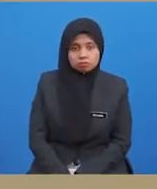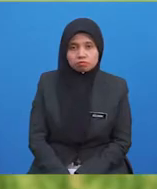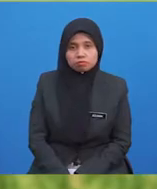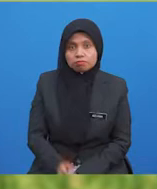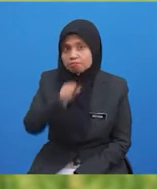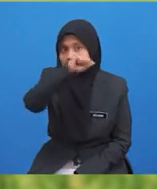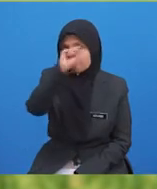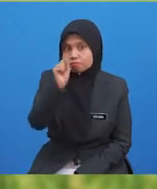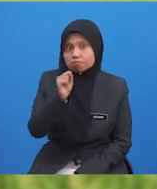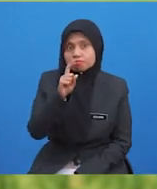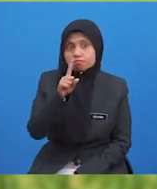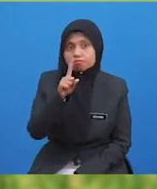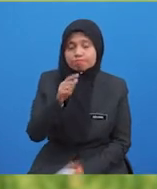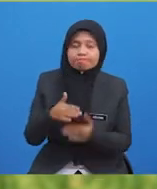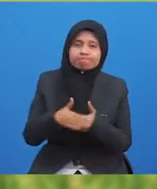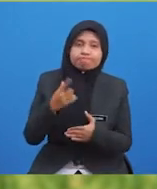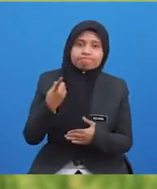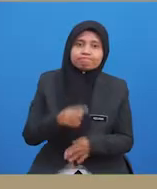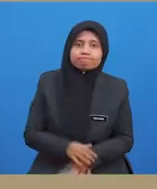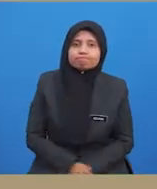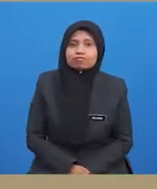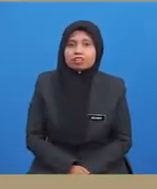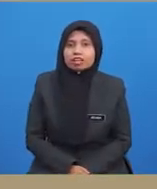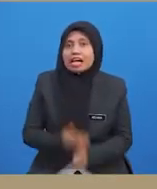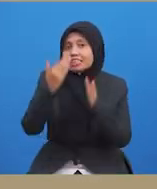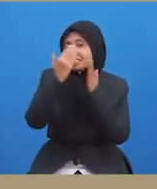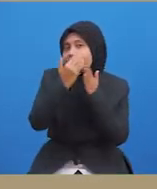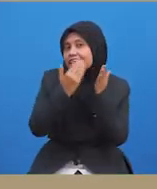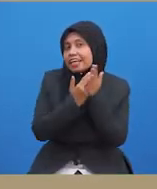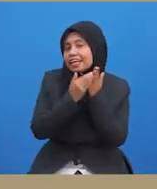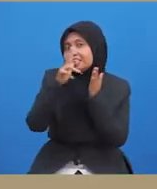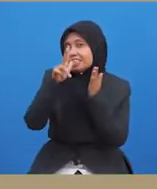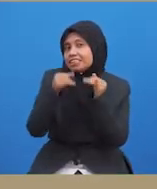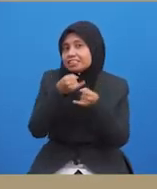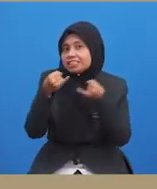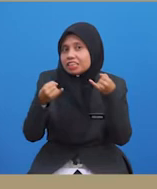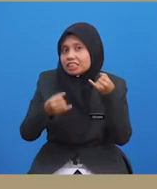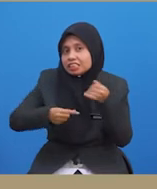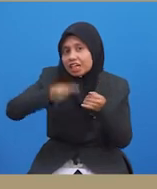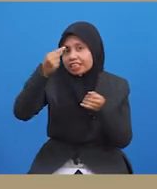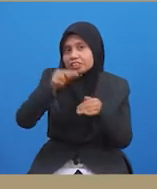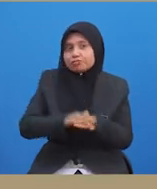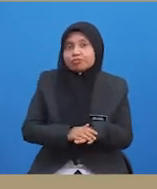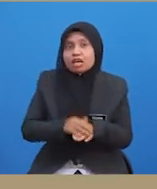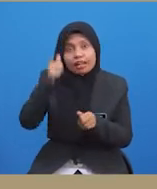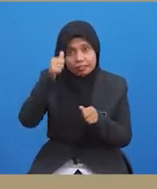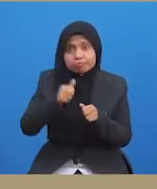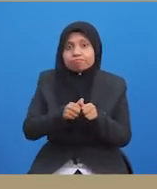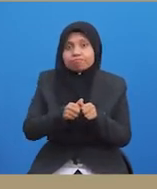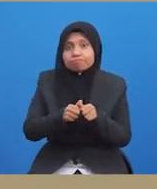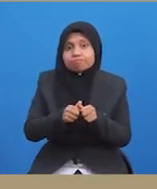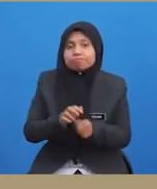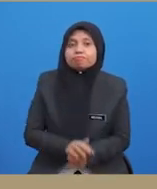Soalan yang pertama, mudah sahaja. Senaraikan tiga jenis keagresifan. Ingat lagi?